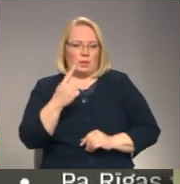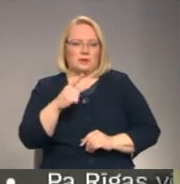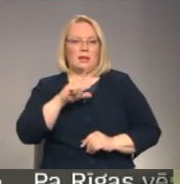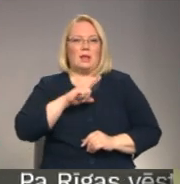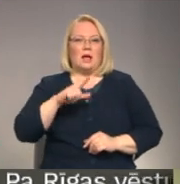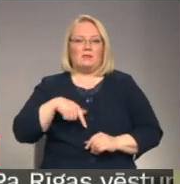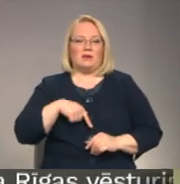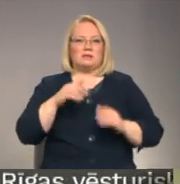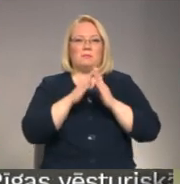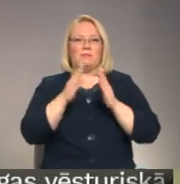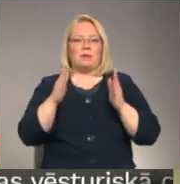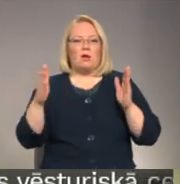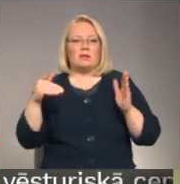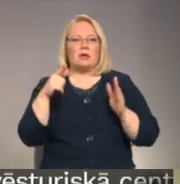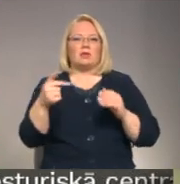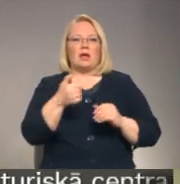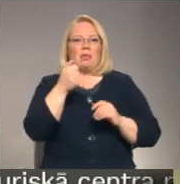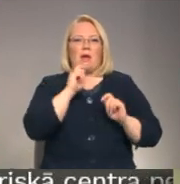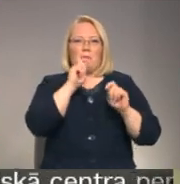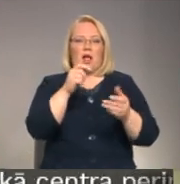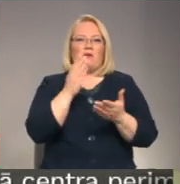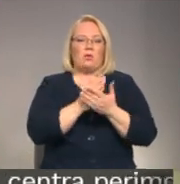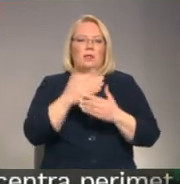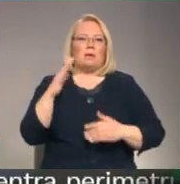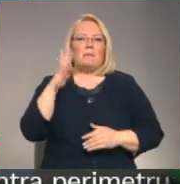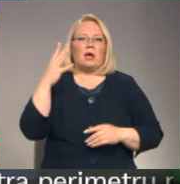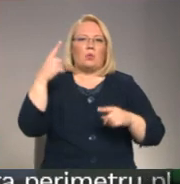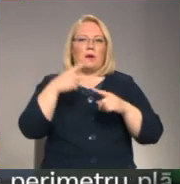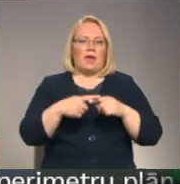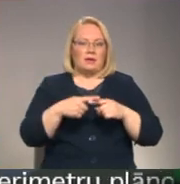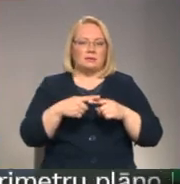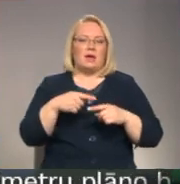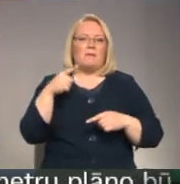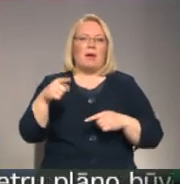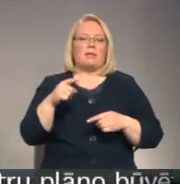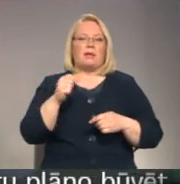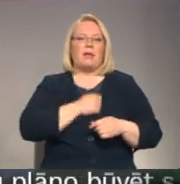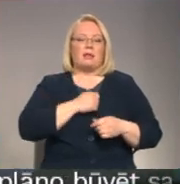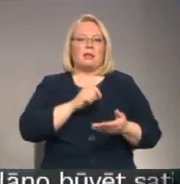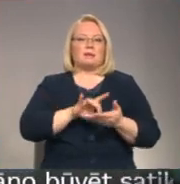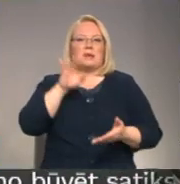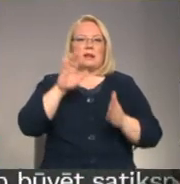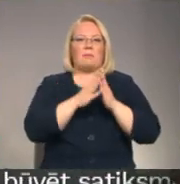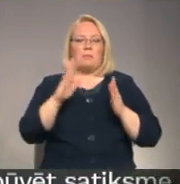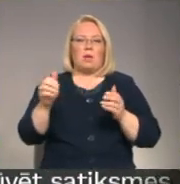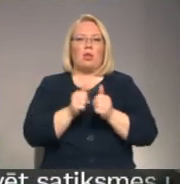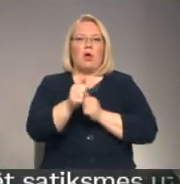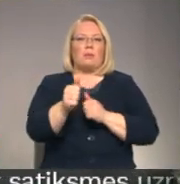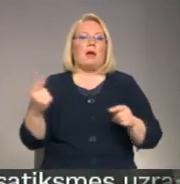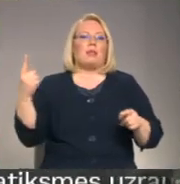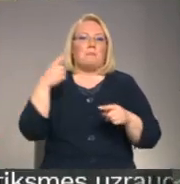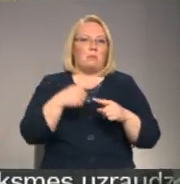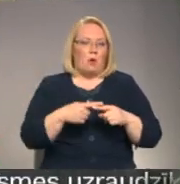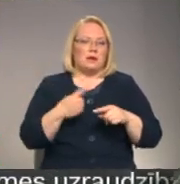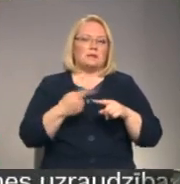bibliotekāru biedrības gada balva notika jau piekto gadu pēc kārtas. Taču Latgales centrālā biblioteka tai nominēta pirmo reizi,